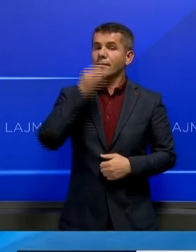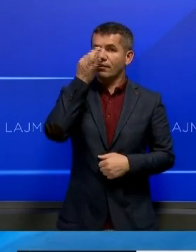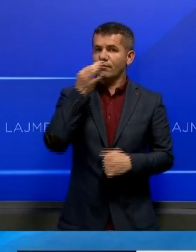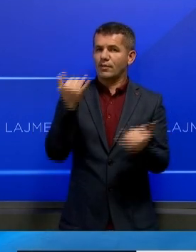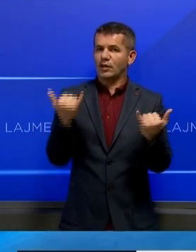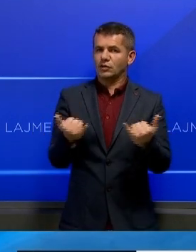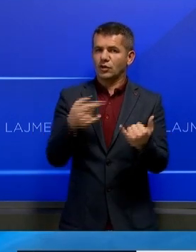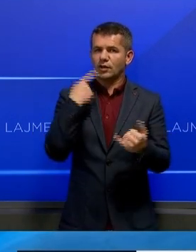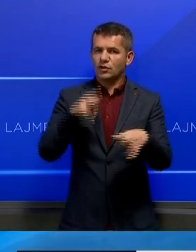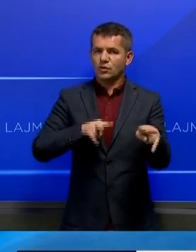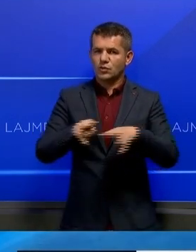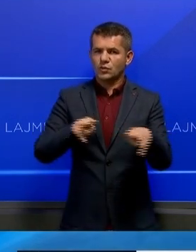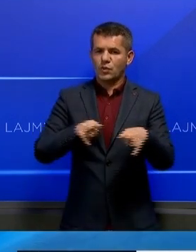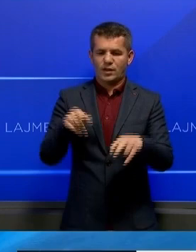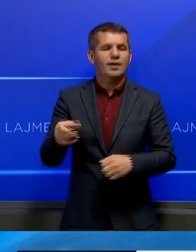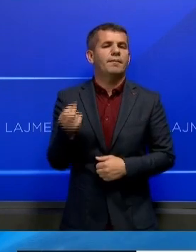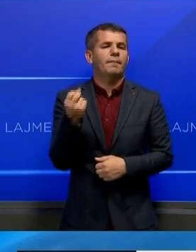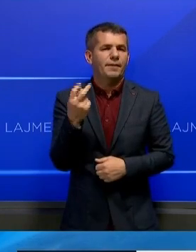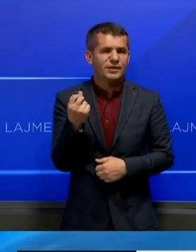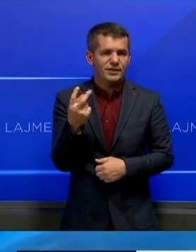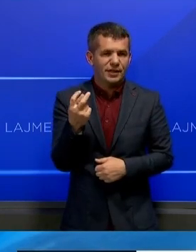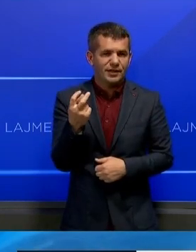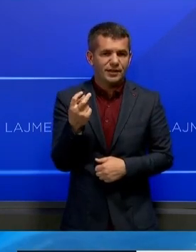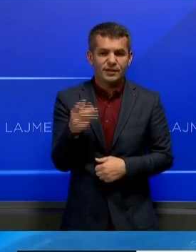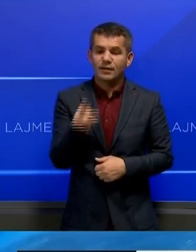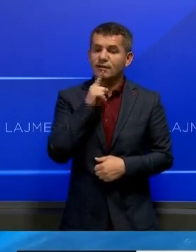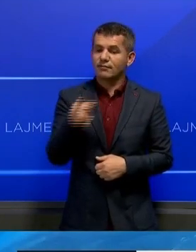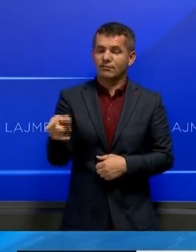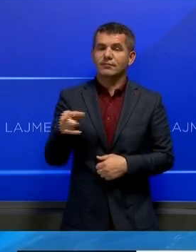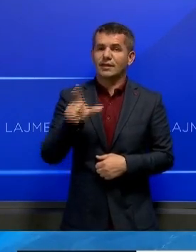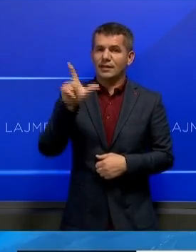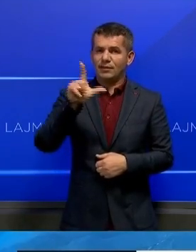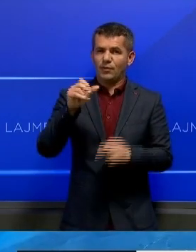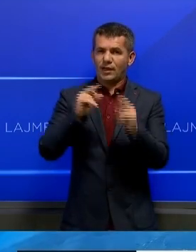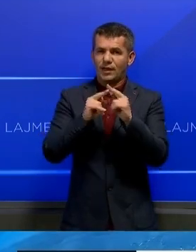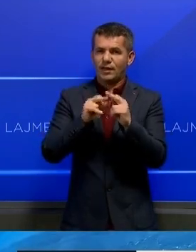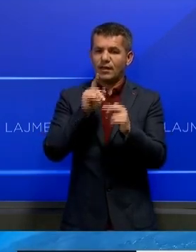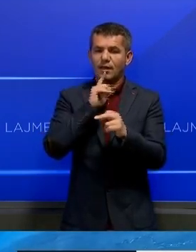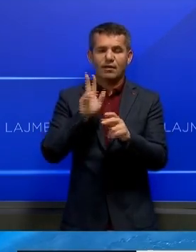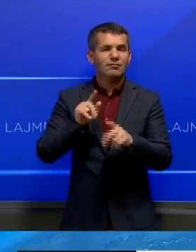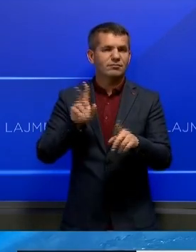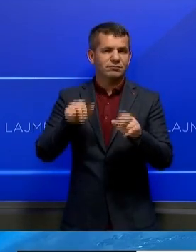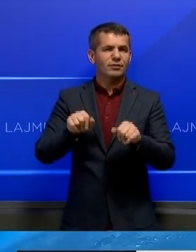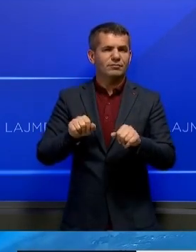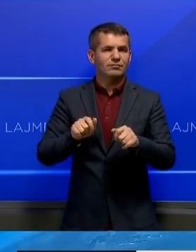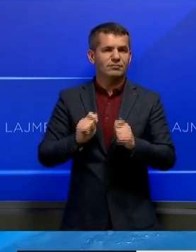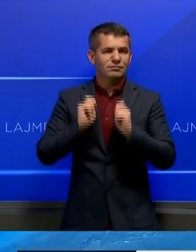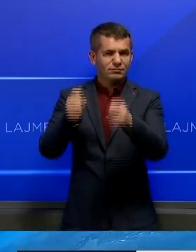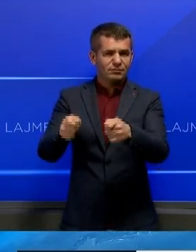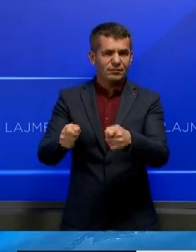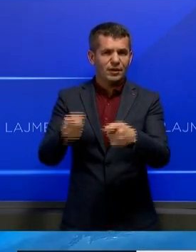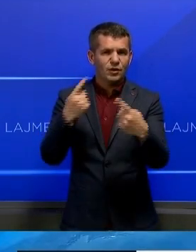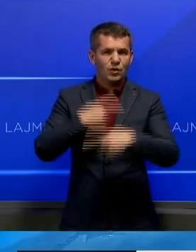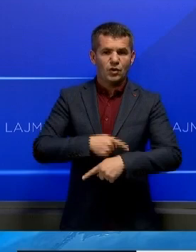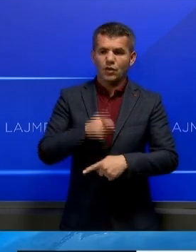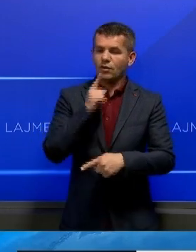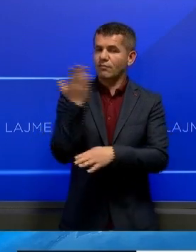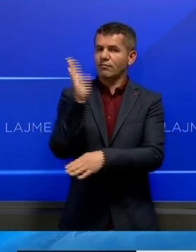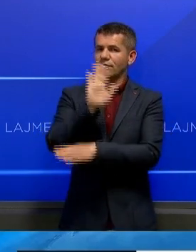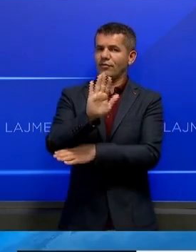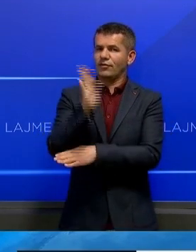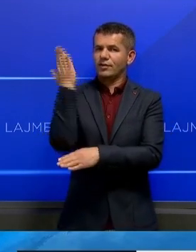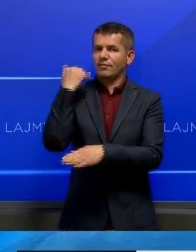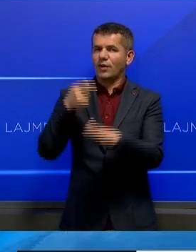konfirmuar gjykuata femelore e Prishtinës. Daj Ministrit Aliu rëndonin akuzat për keshpëdorim të pozitës apo autoritetis